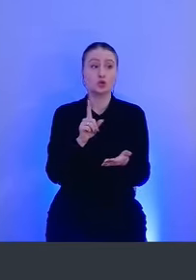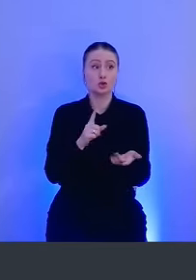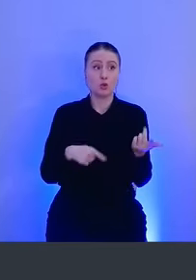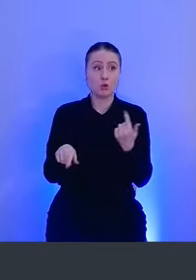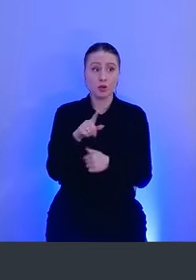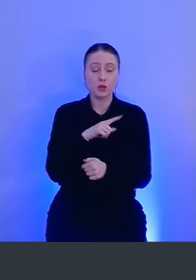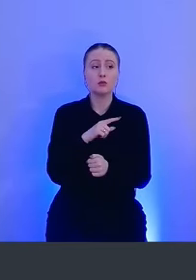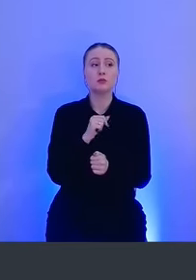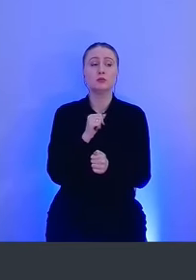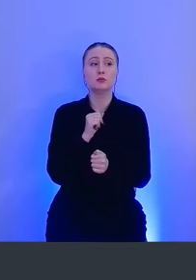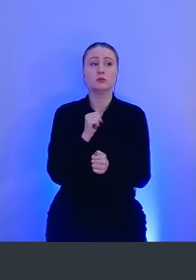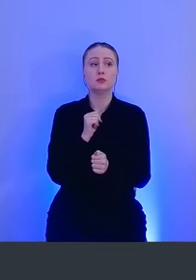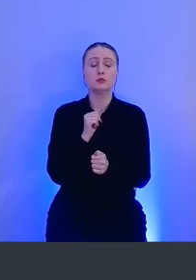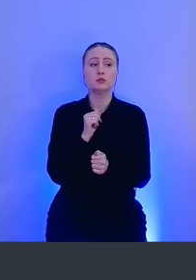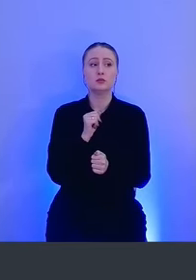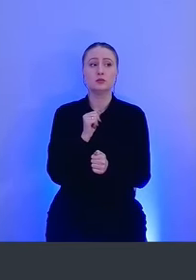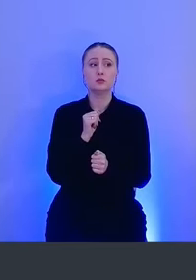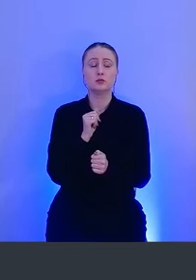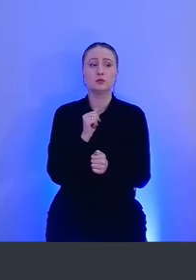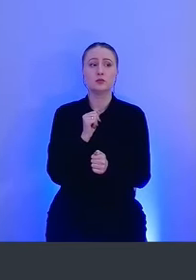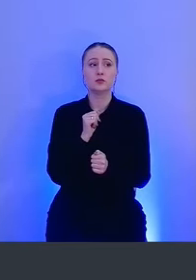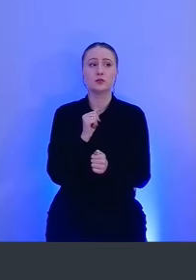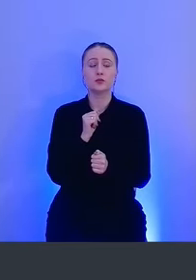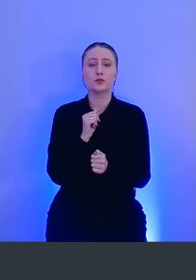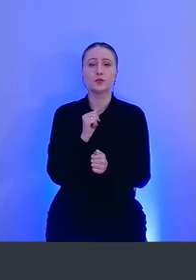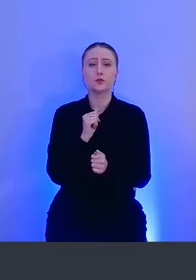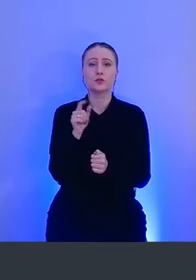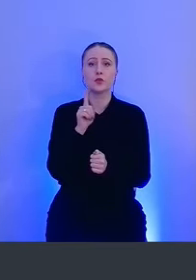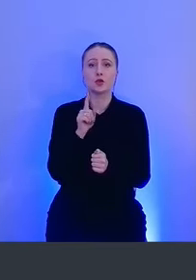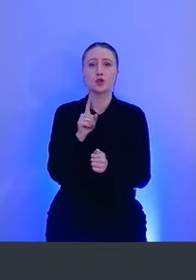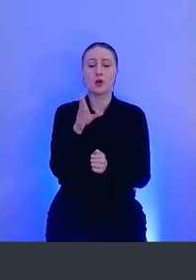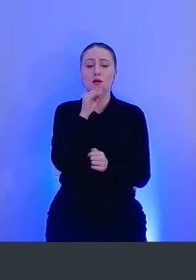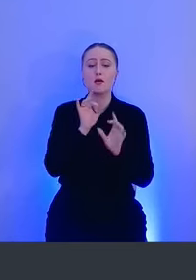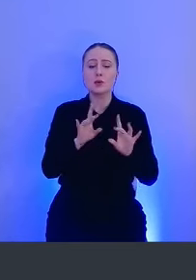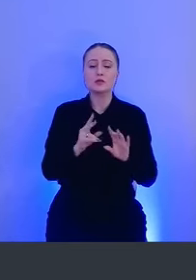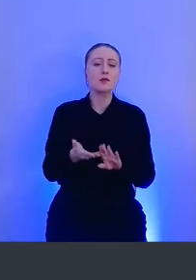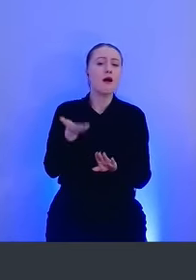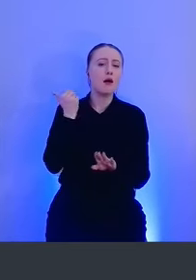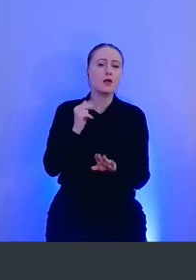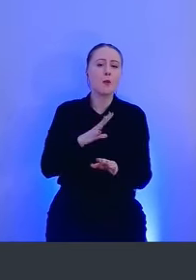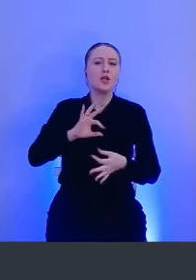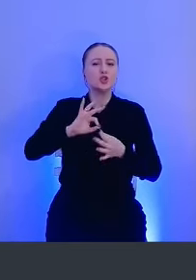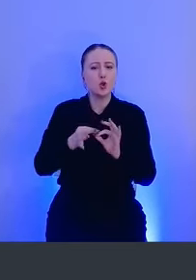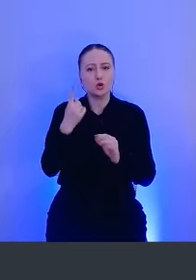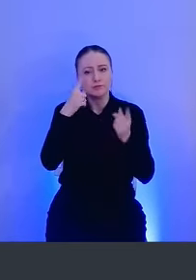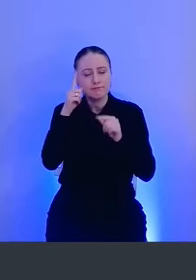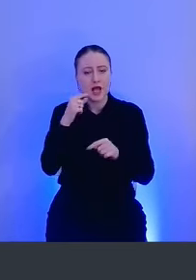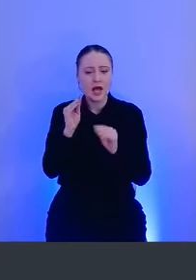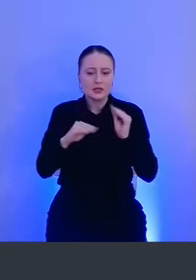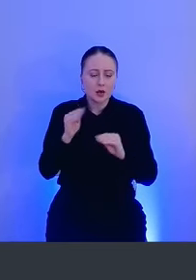рассказать нам, а как ранее было сложно разрабатывать какие-то